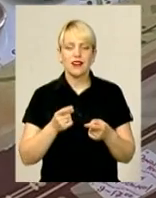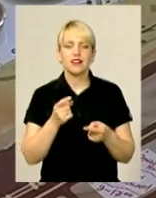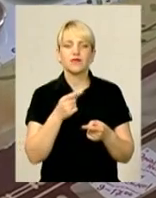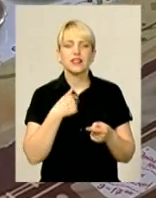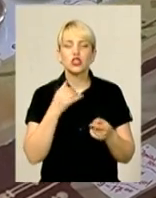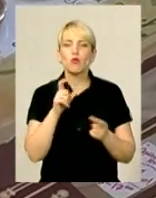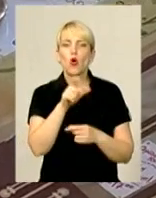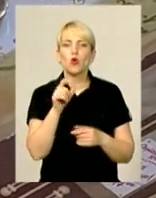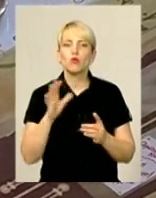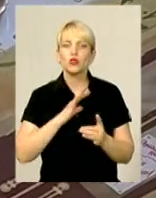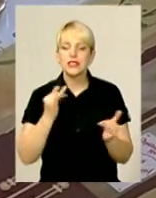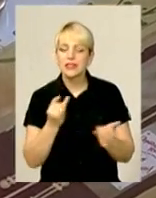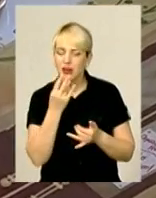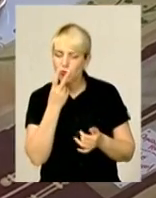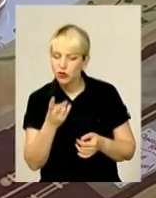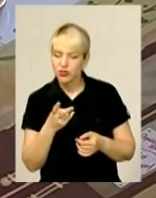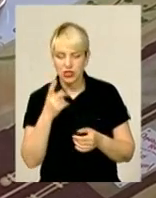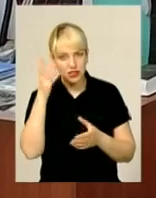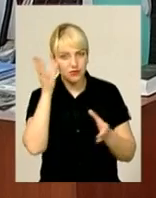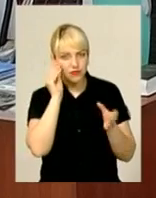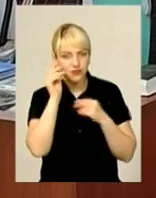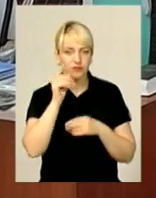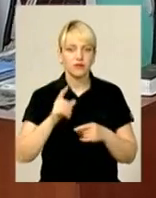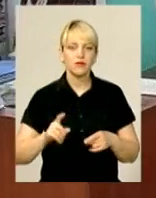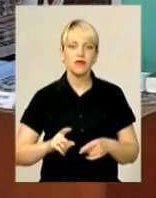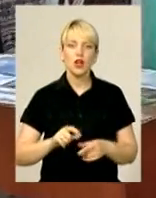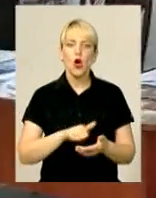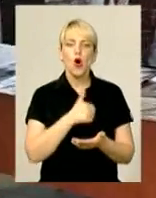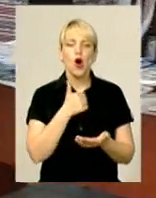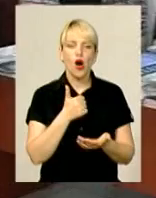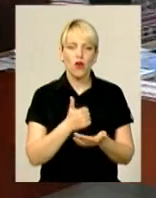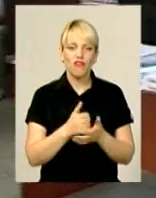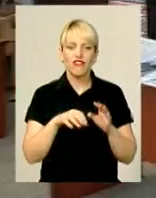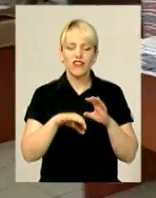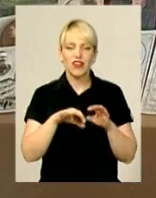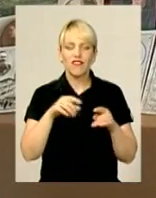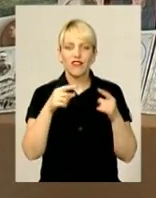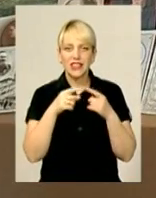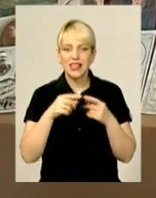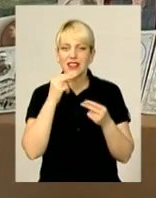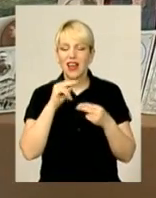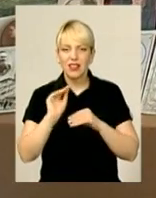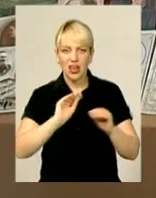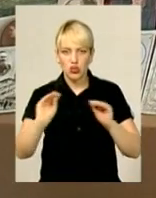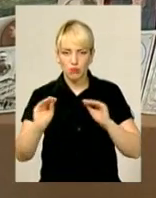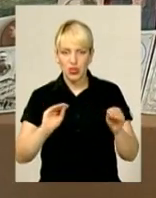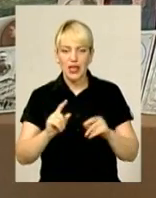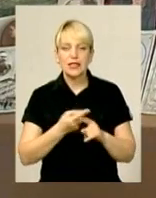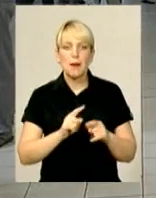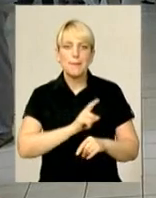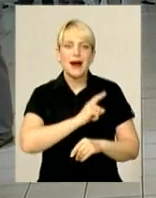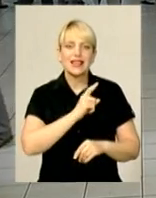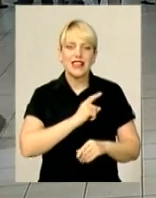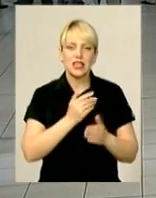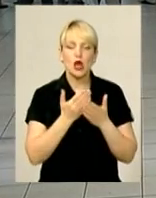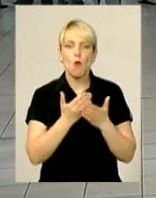з цікавістю їх дивитися, щоб в був вибір. А головним критерієм у визначенні найкращої експозиції стане майстерність музейних працівників